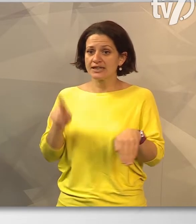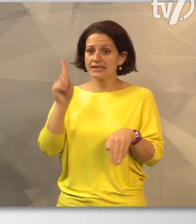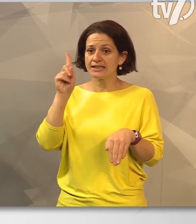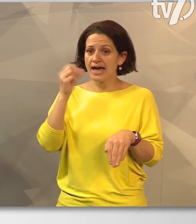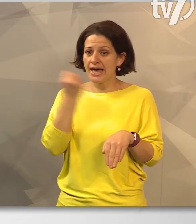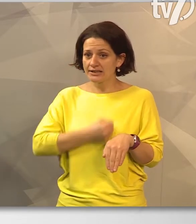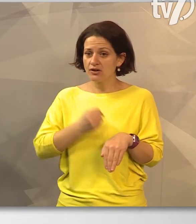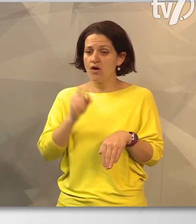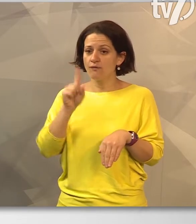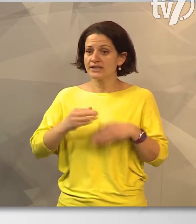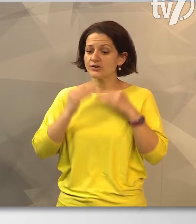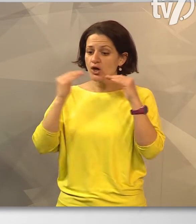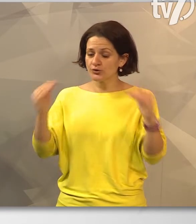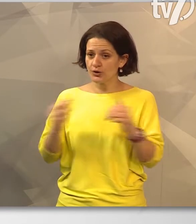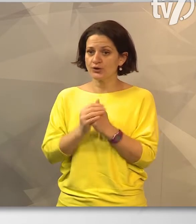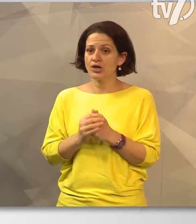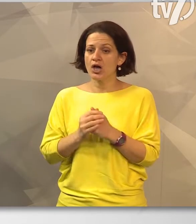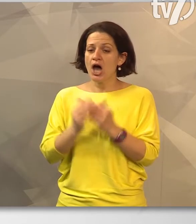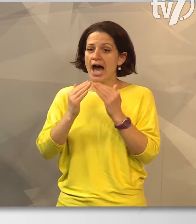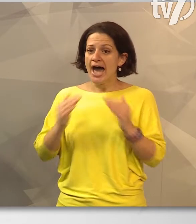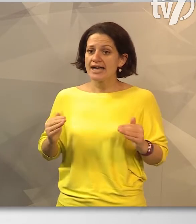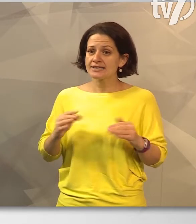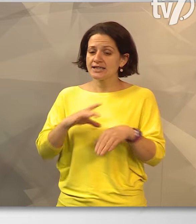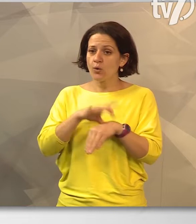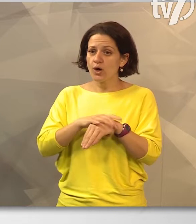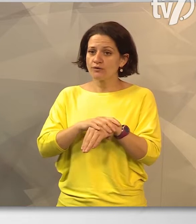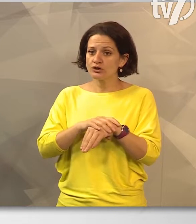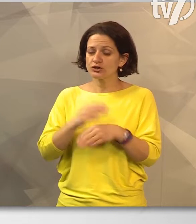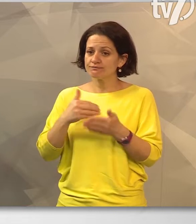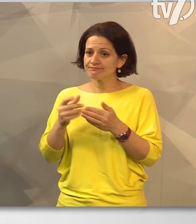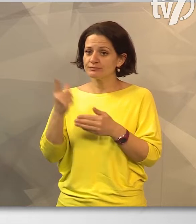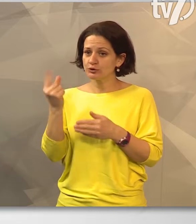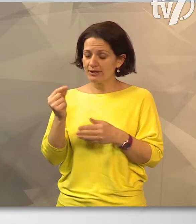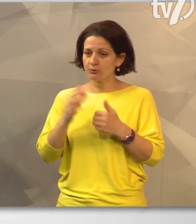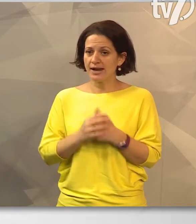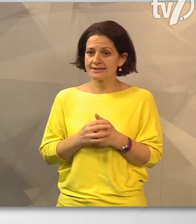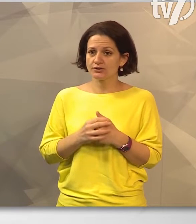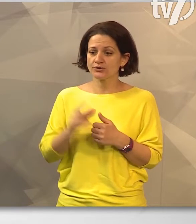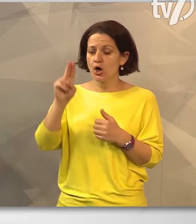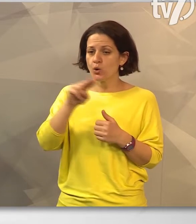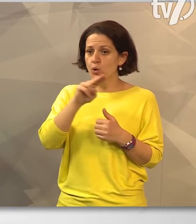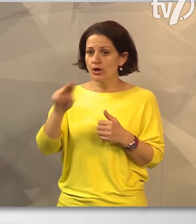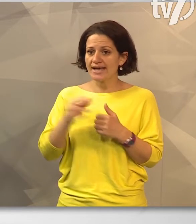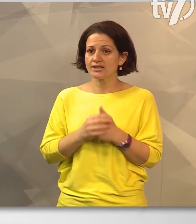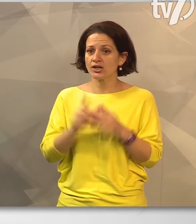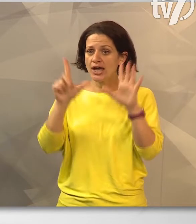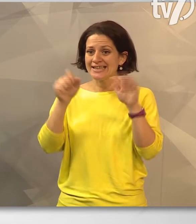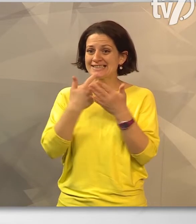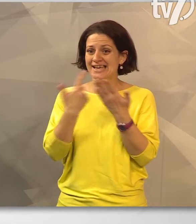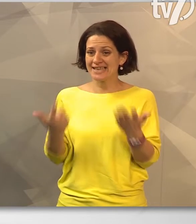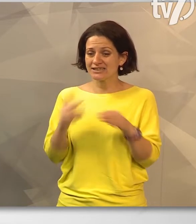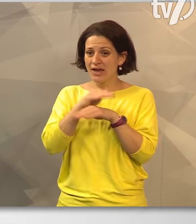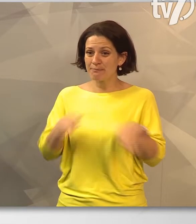forinttal nőtt, a házi orvosi praxisok finanszírozása megduplázódott, a kórházakra pedig 770